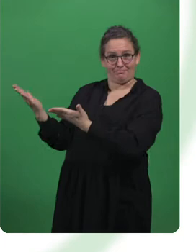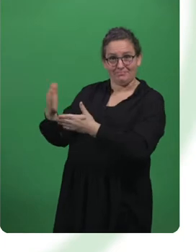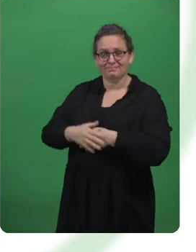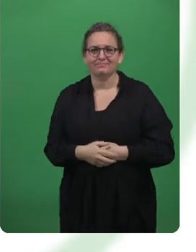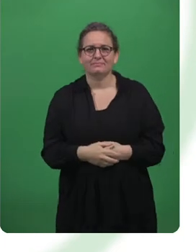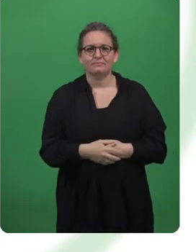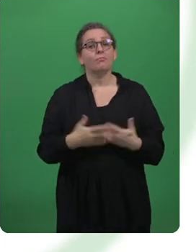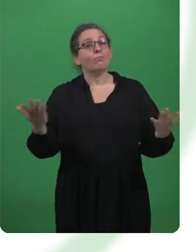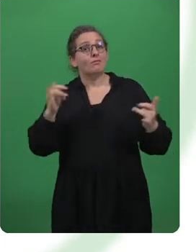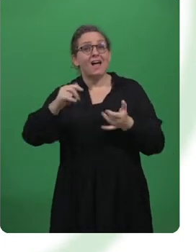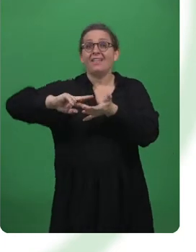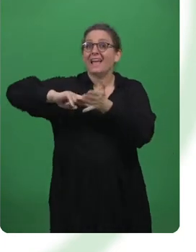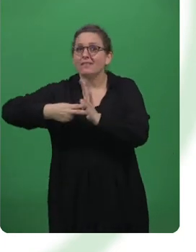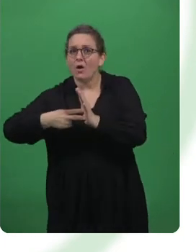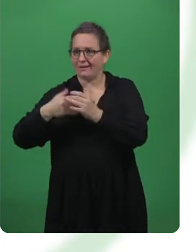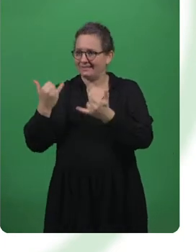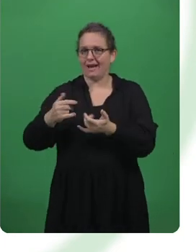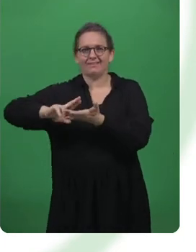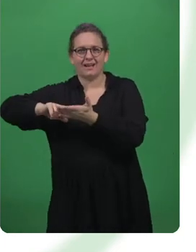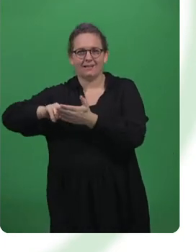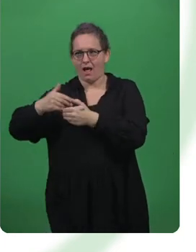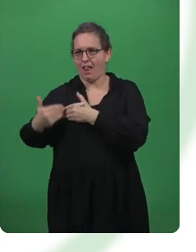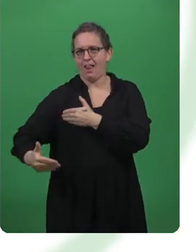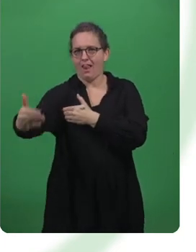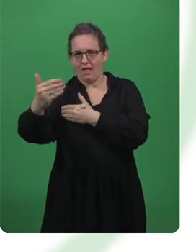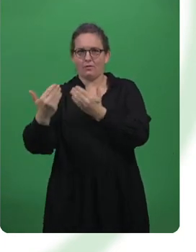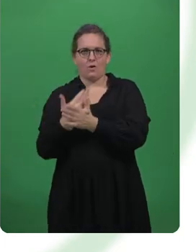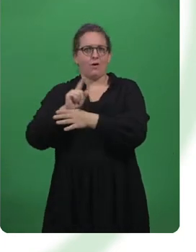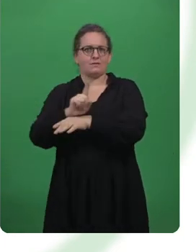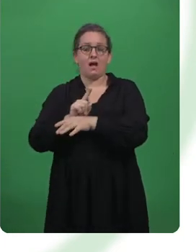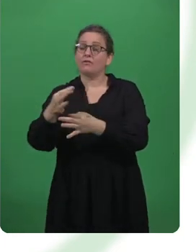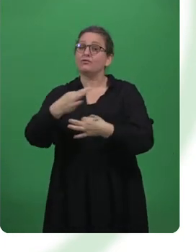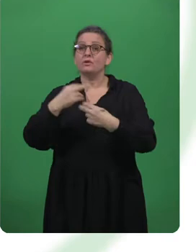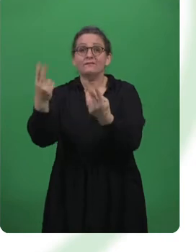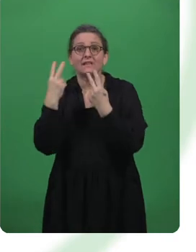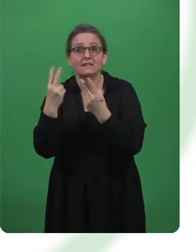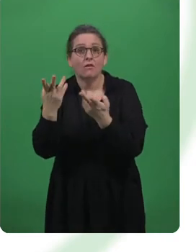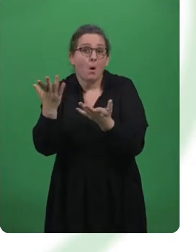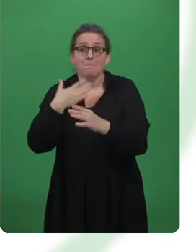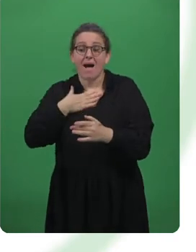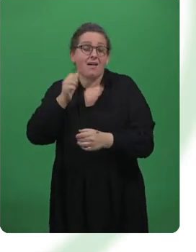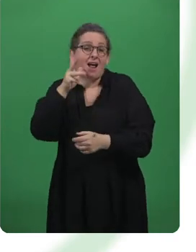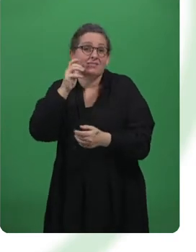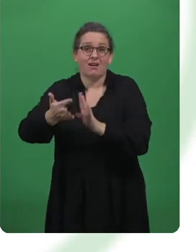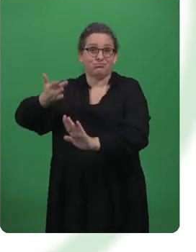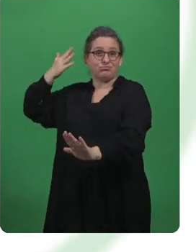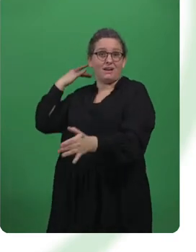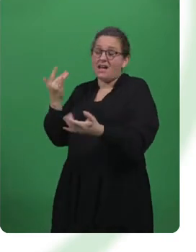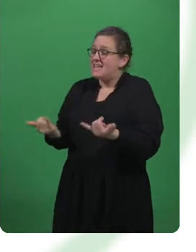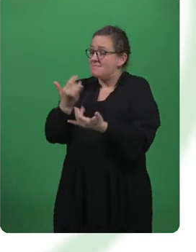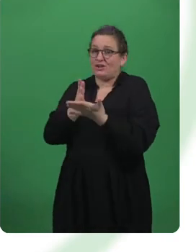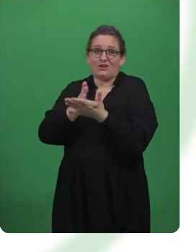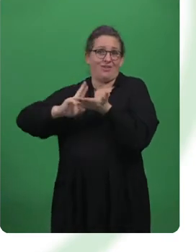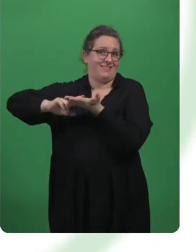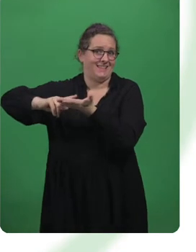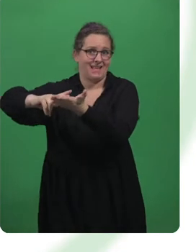das digitale Zeitalter ist für mich eigentlich sehr wichtig, weil eigentlich ein ganzes Leben oder der Alltag besteht